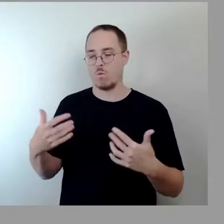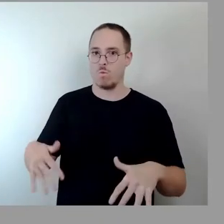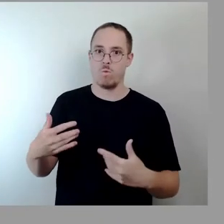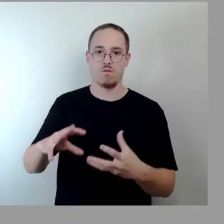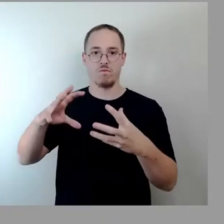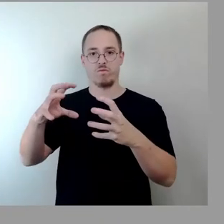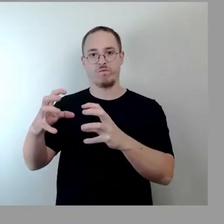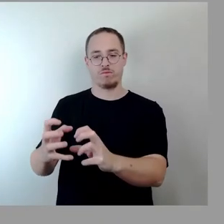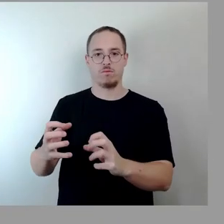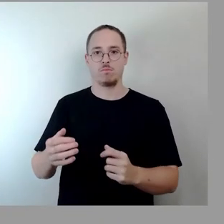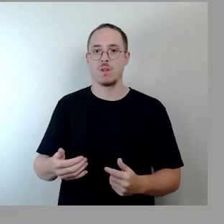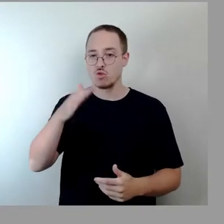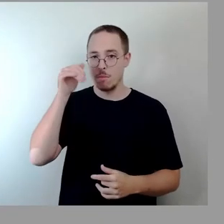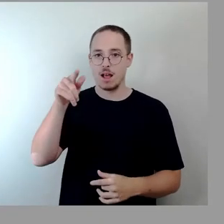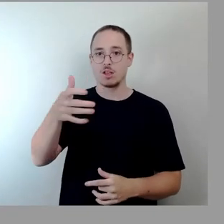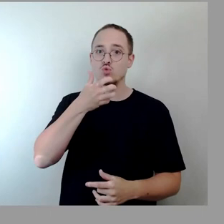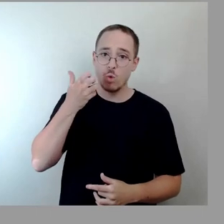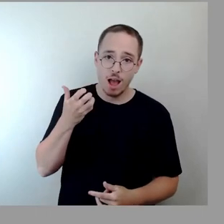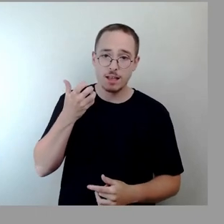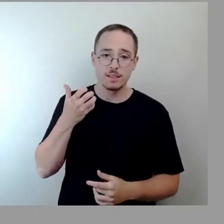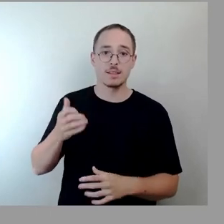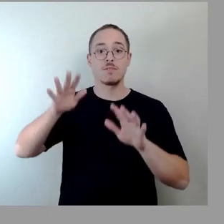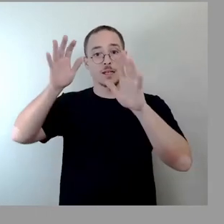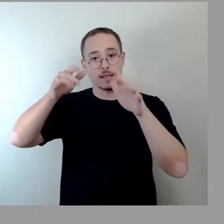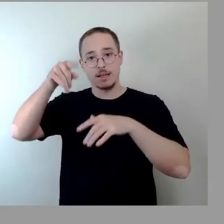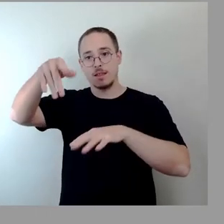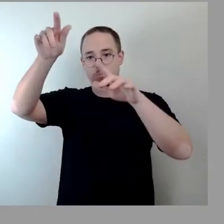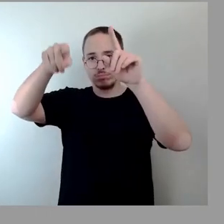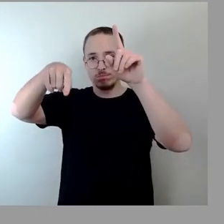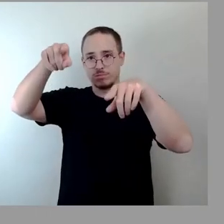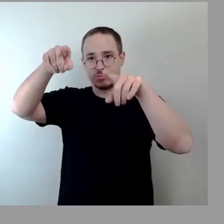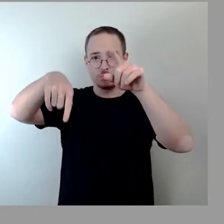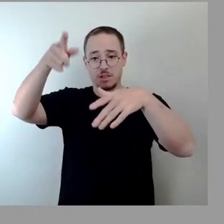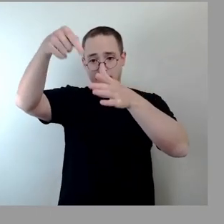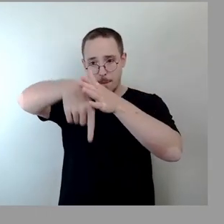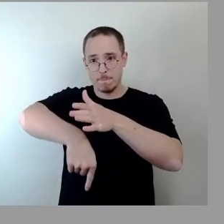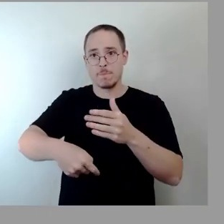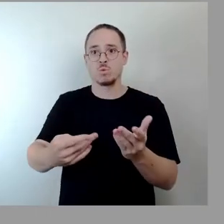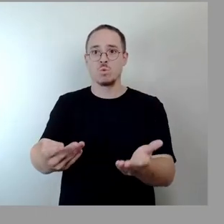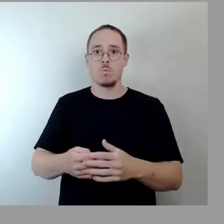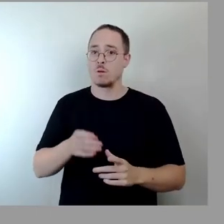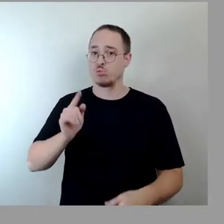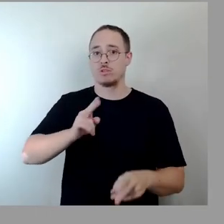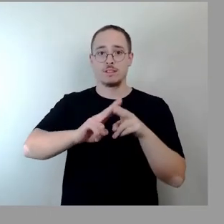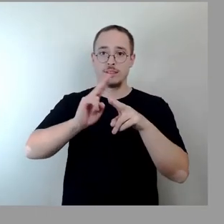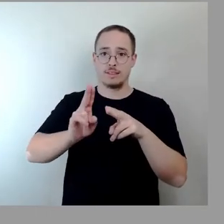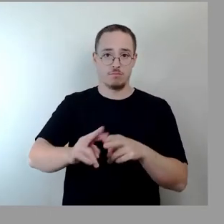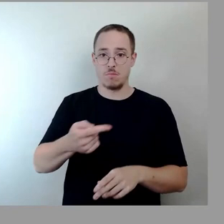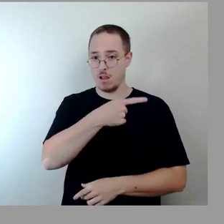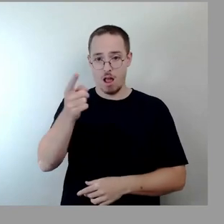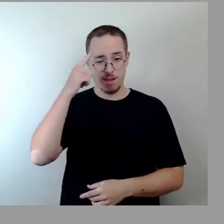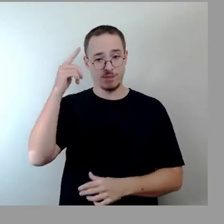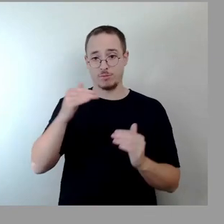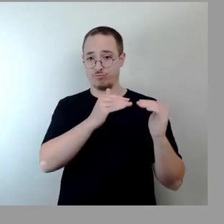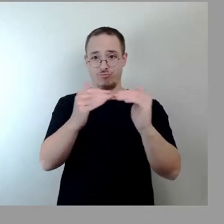Dach ist undicht, das Bauwerk muss dringend saniert werden. Insoweit herrscht da vollkommene Einigkeit. Und es herrscht auch